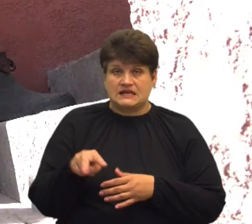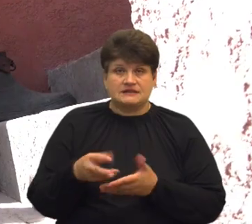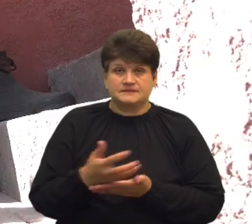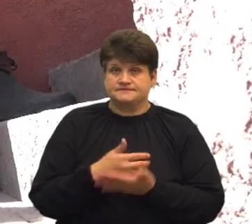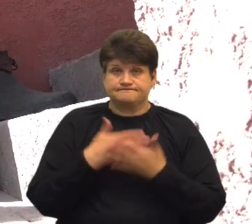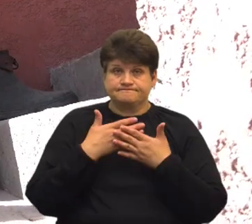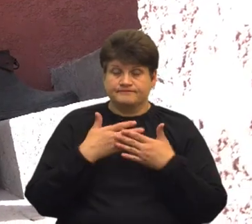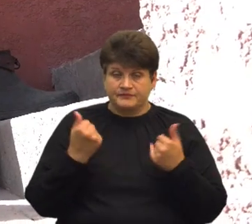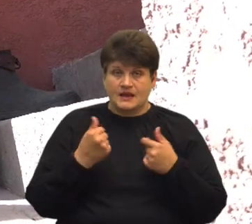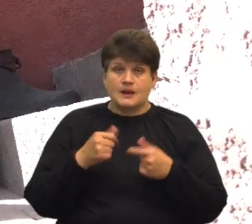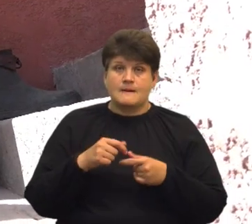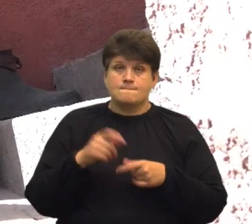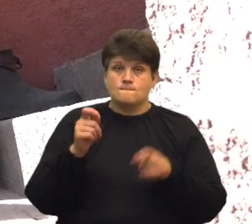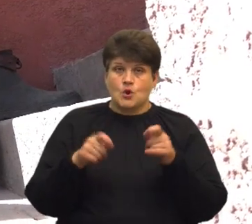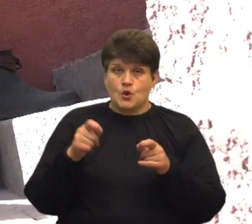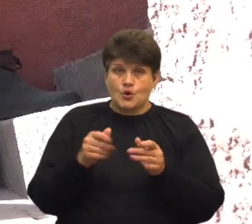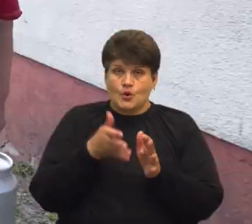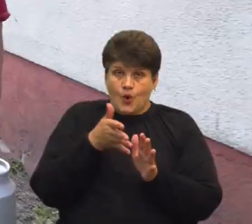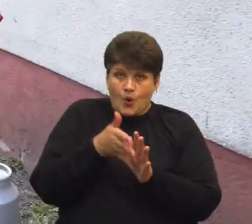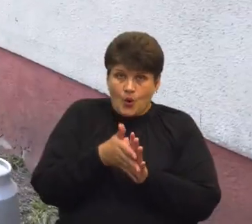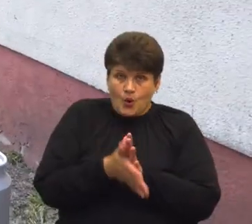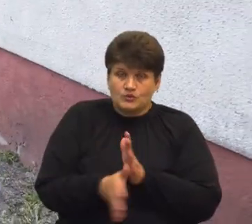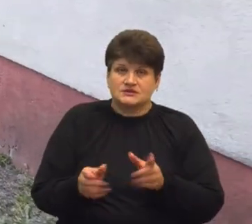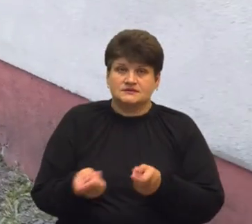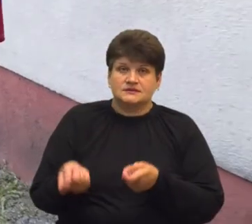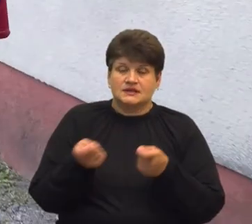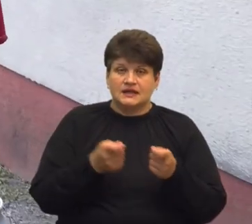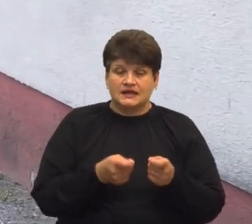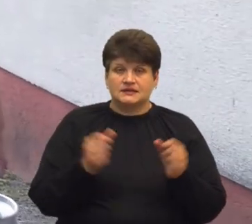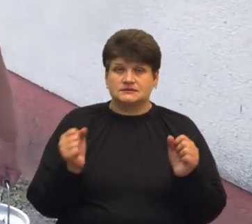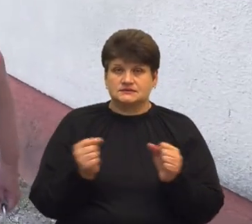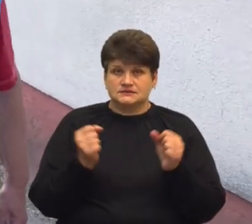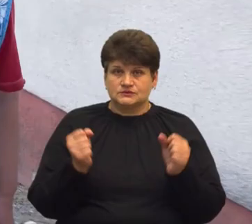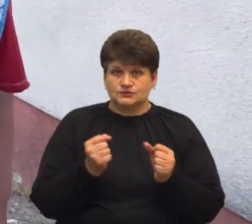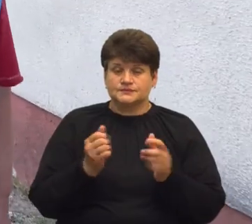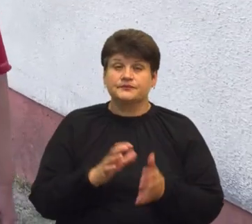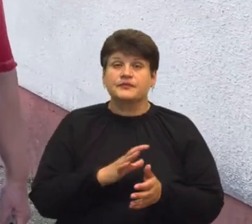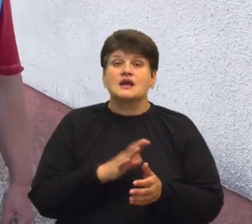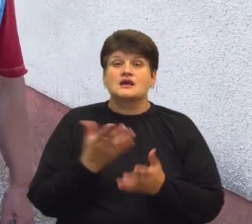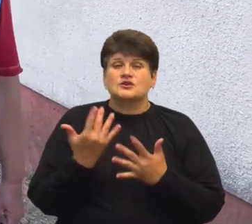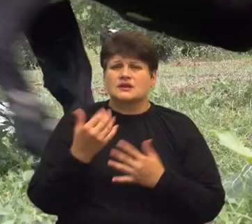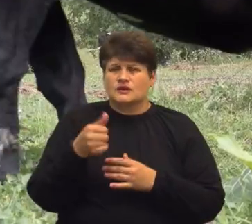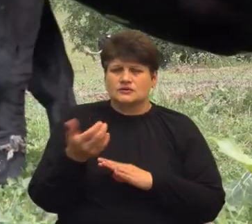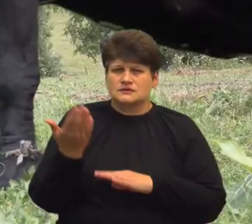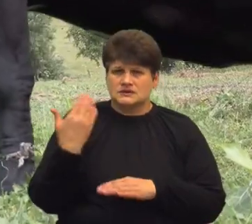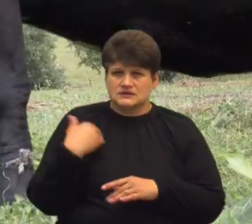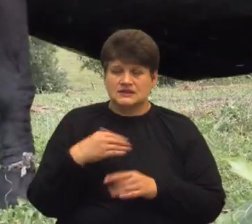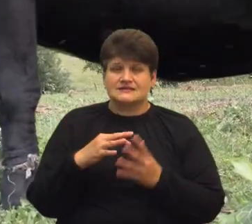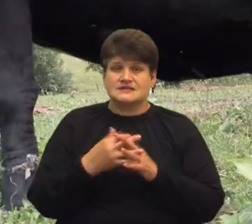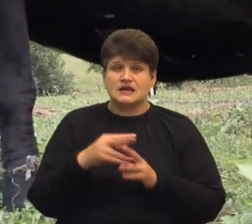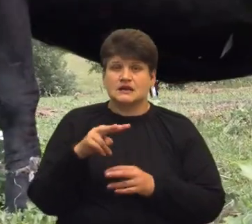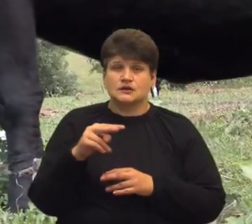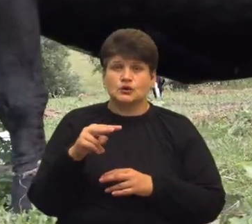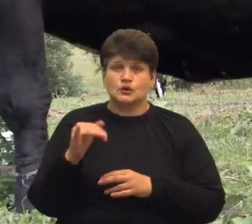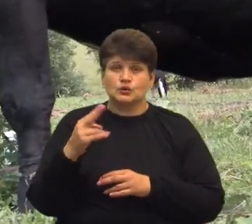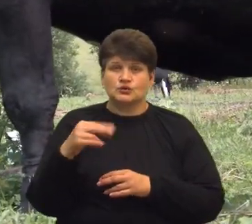Молоко проціджує і несе до льоху, щоб охолодити. Їдучи розповідає, якщо ще декілька років тому в селі Людвище майже в кожному